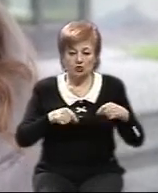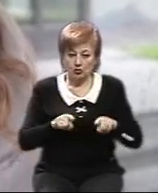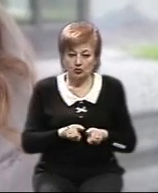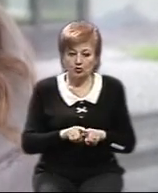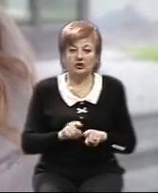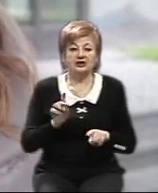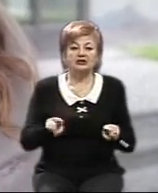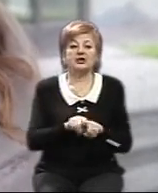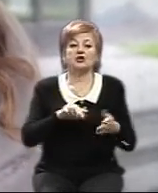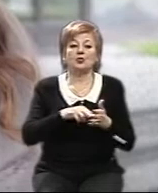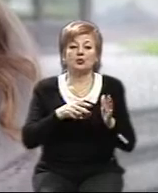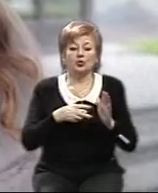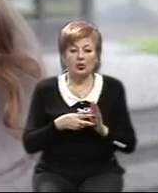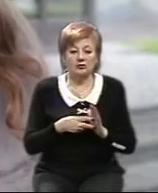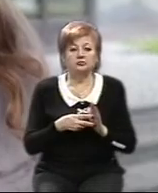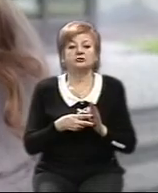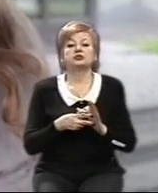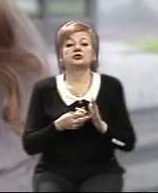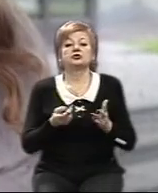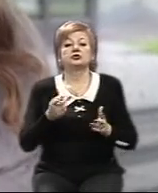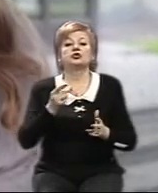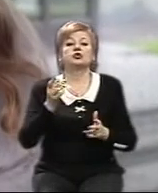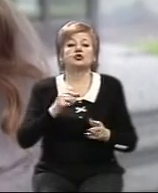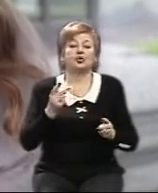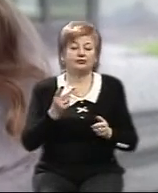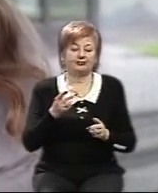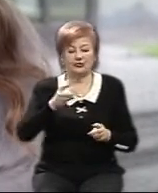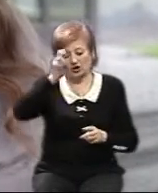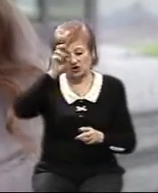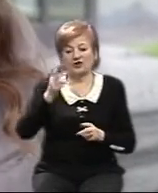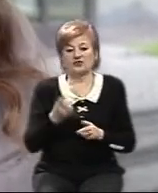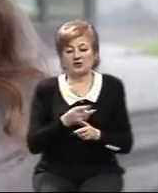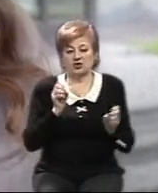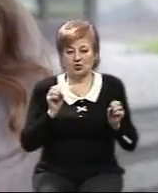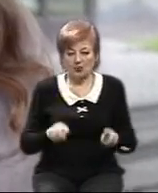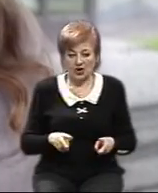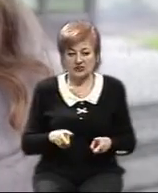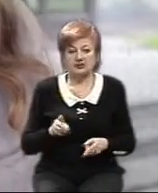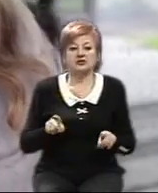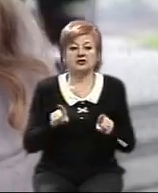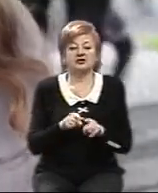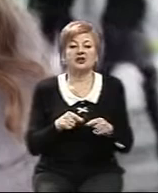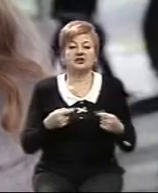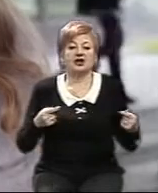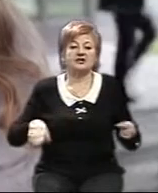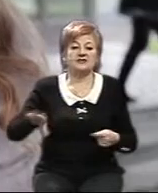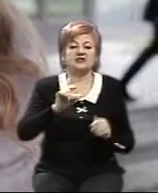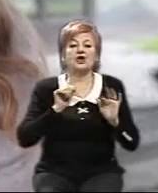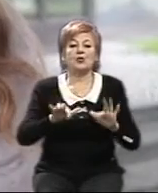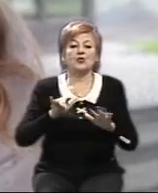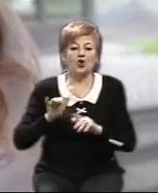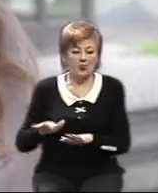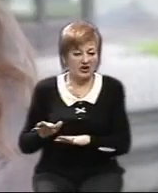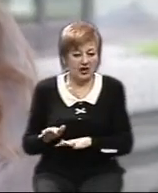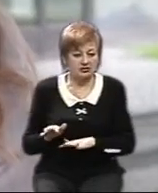Також планується проведення ради оборони при державній обласній адміністрації, де будуть визначені основні заходи, які вживатимуться найближчим